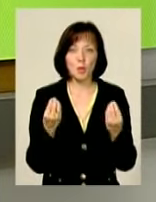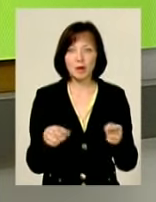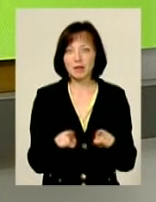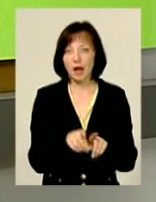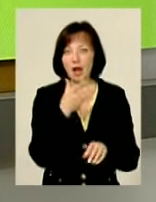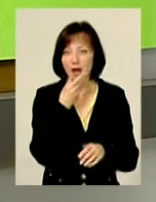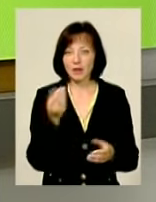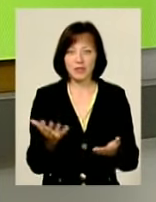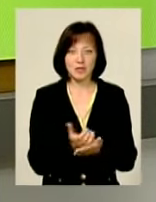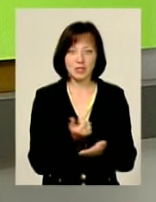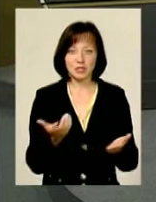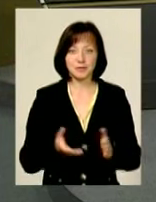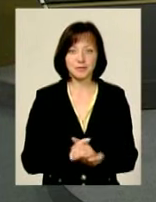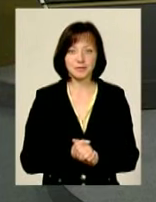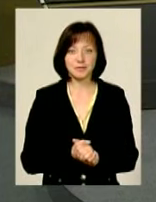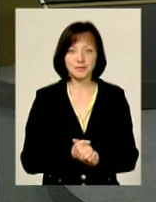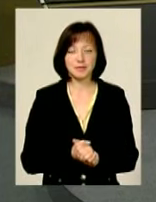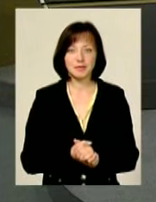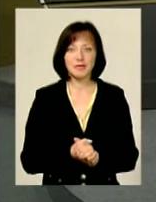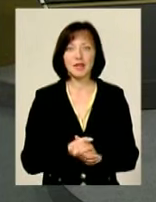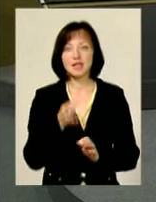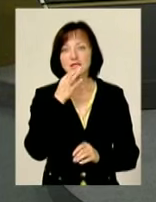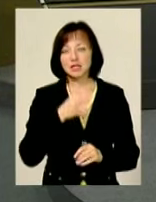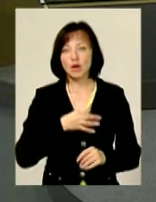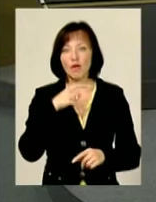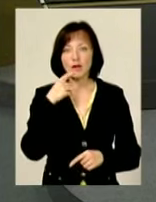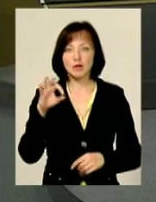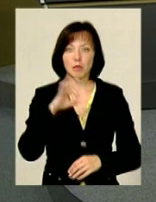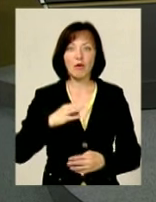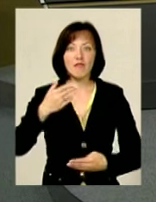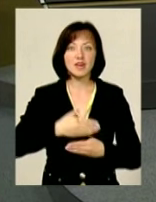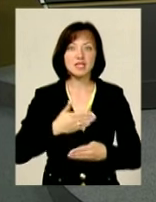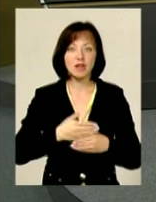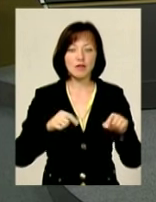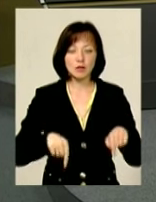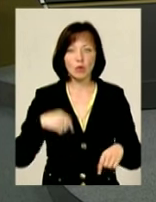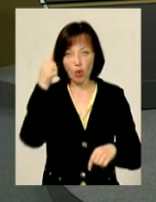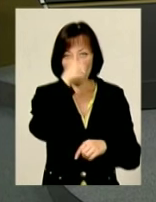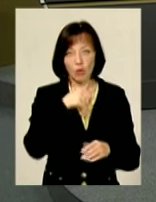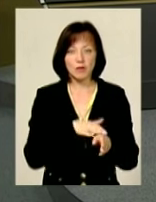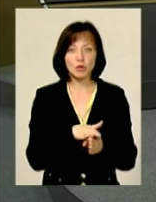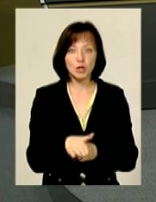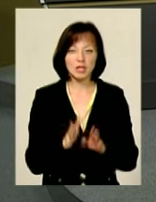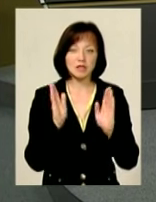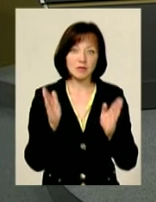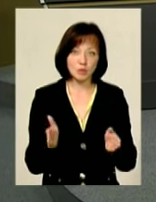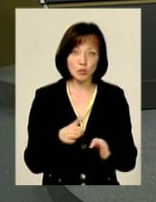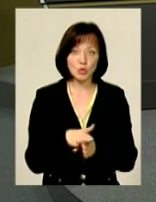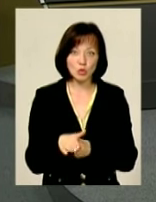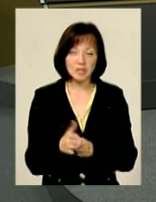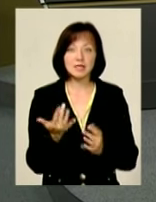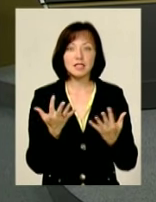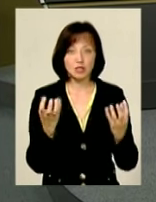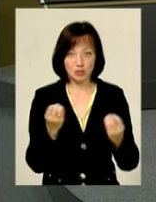воно гарно все вийшло. А скажіть, будь ласка, якщо говорите про вистави, які цього року відбулися, вже відбудуться. Ну, відбудуться, до речі,